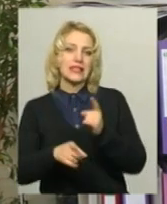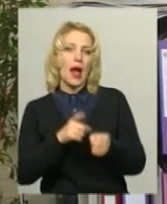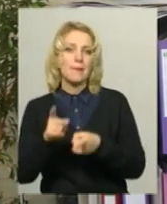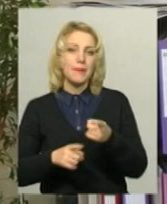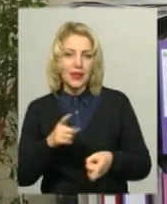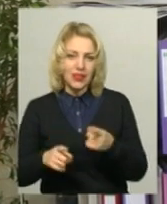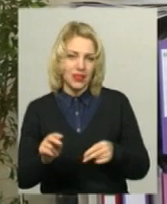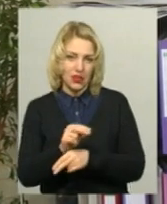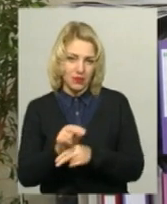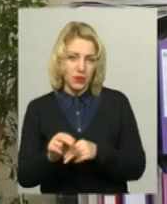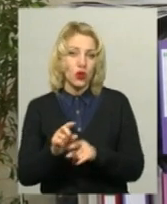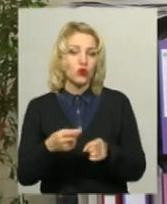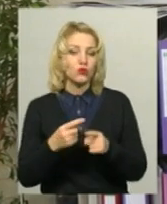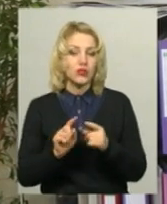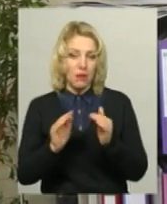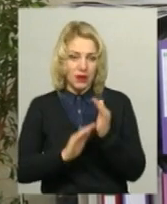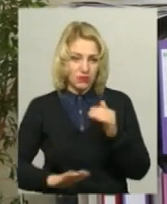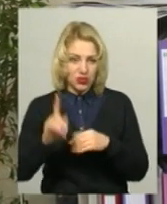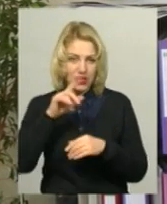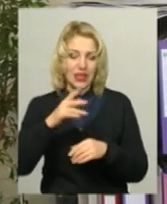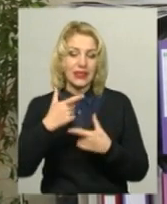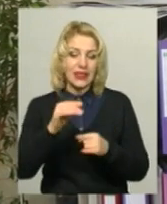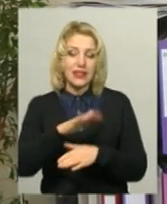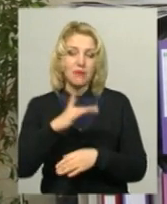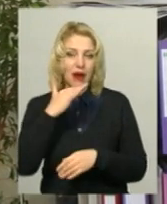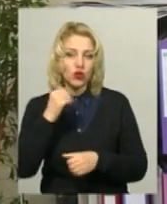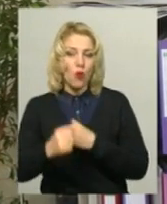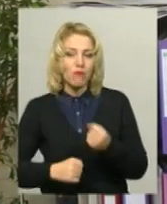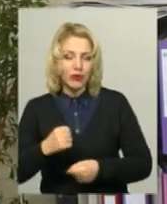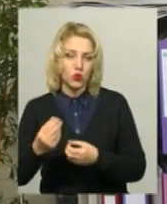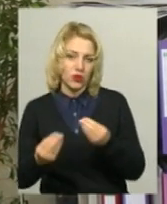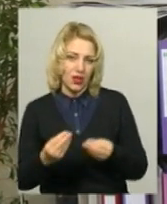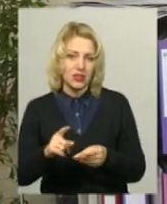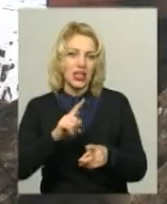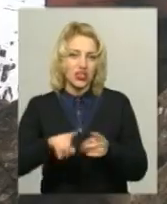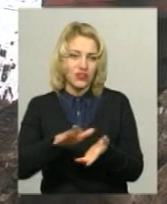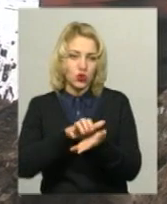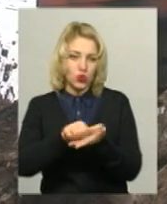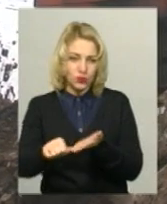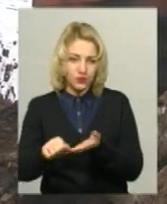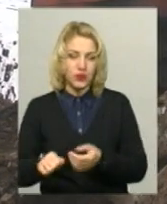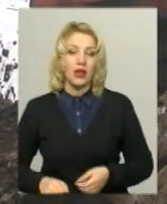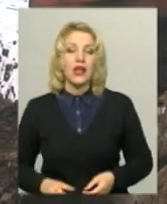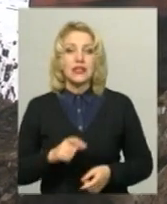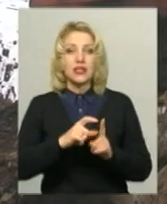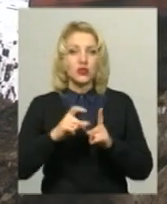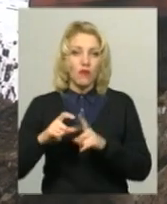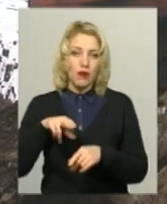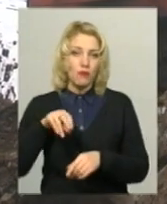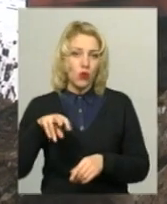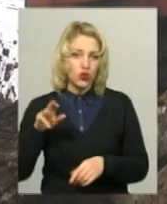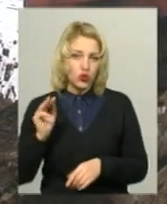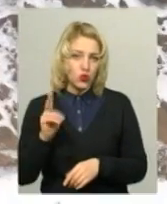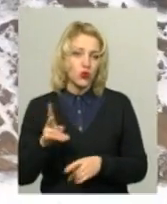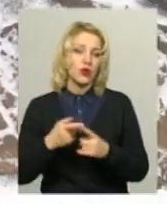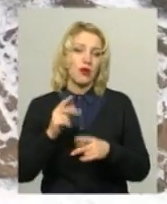є таке приміщення, яке ви ж самі знаєте, бігають, граються і воно дуже швидко витирається. За словами Тетяни Поліщук, будівництво